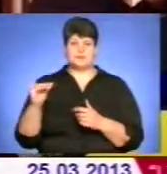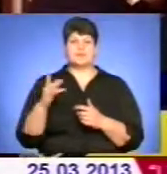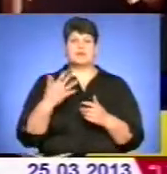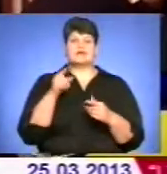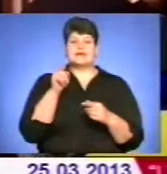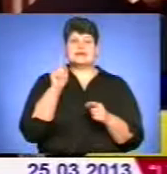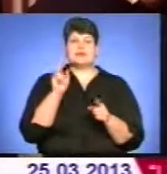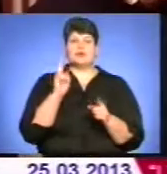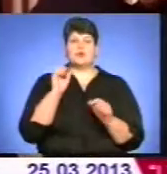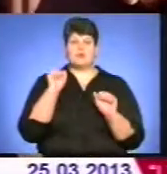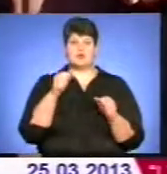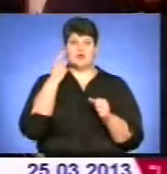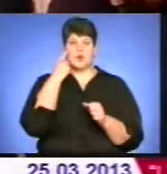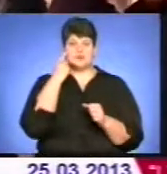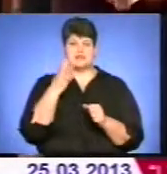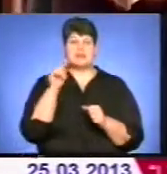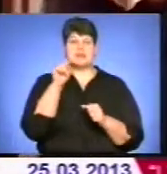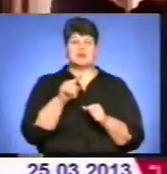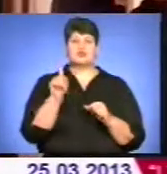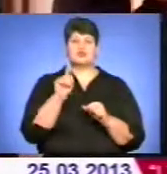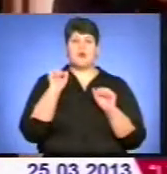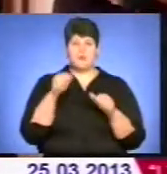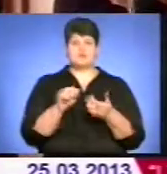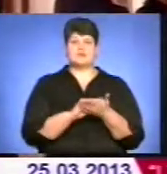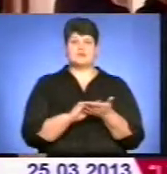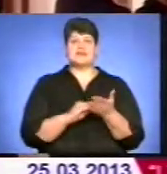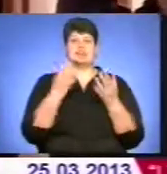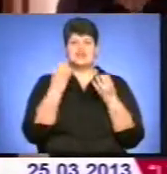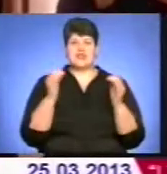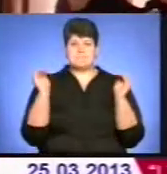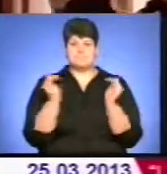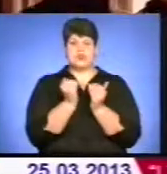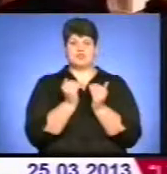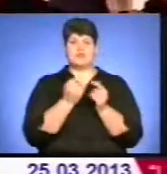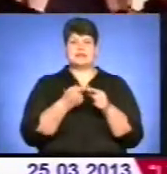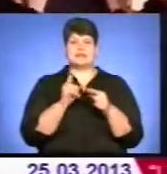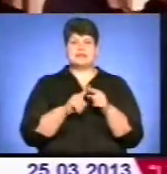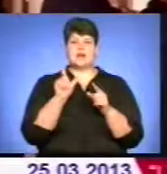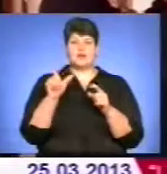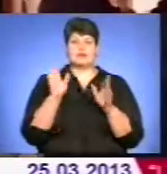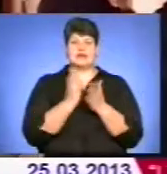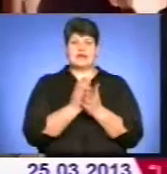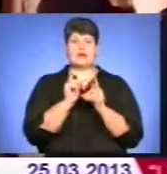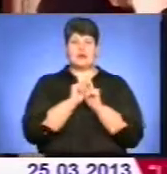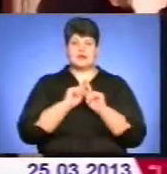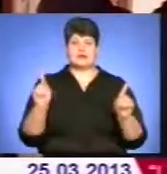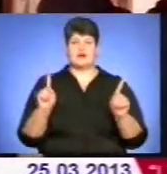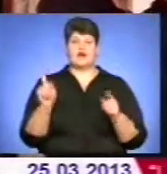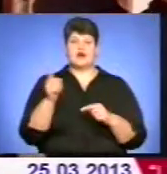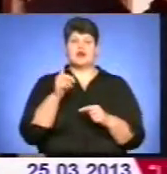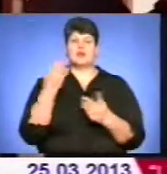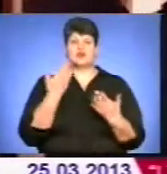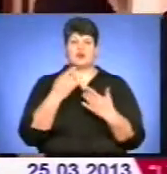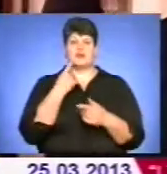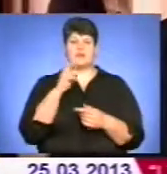Це тільки ті, хто може її оцінити. А ті, що можуть писати ці твори, є ще менше. Це люди просто унікальні. Що говорити про Івана Івановича Безкуровайного,